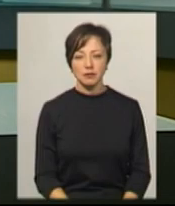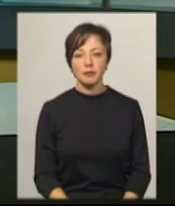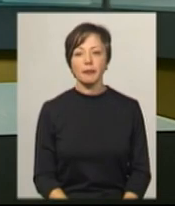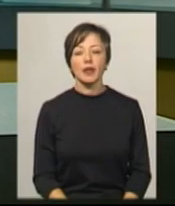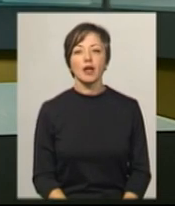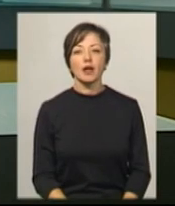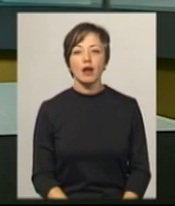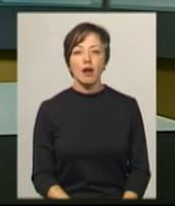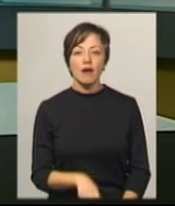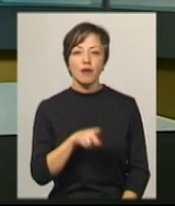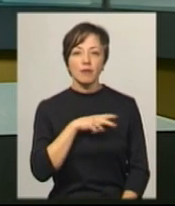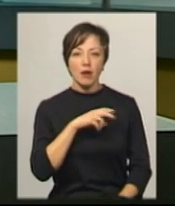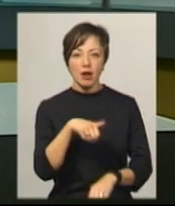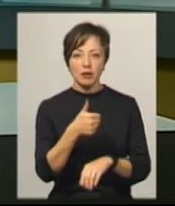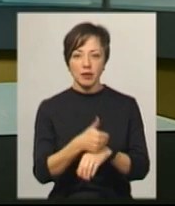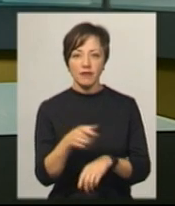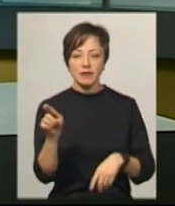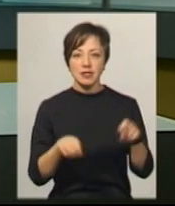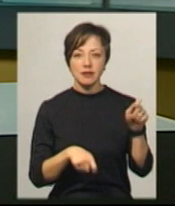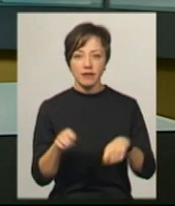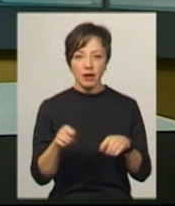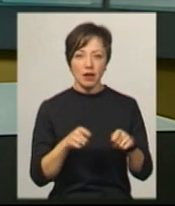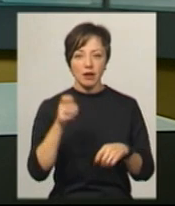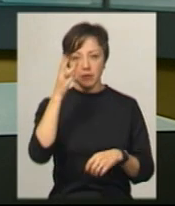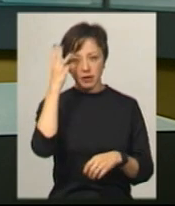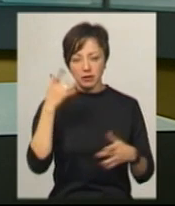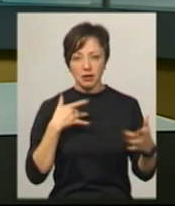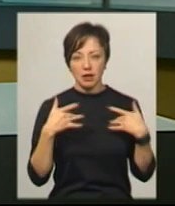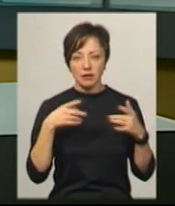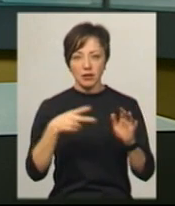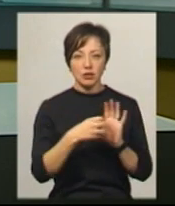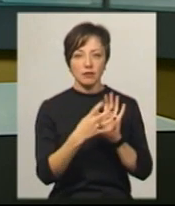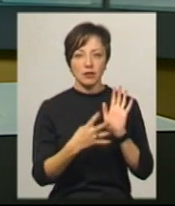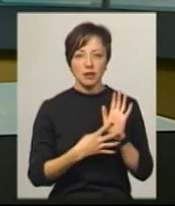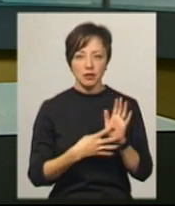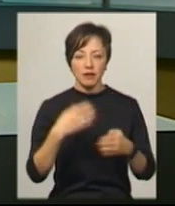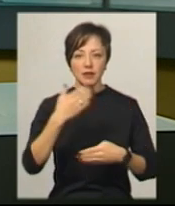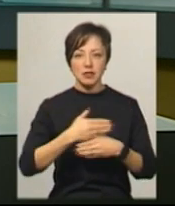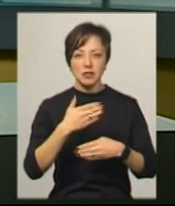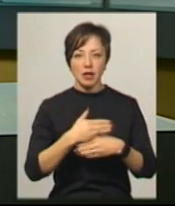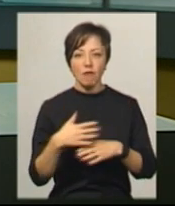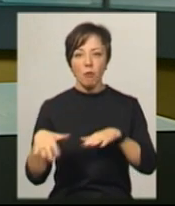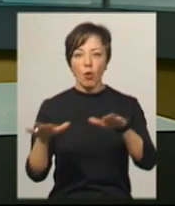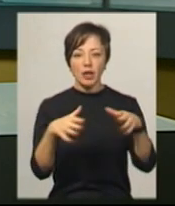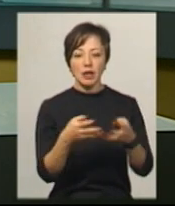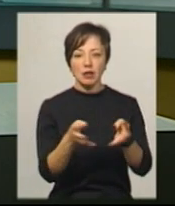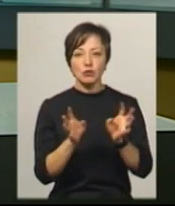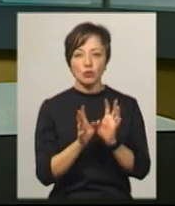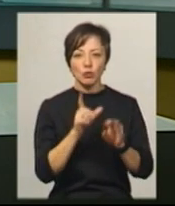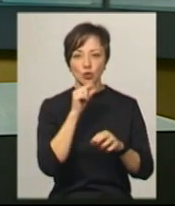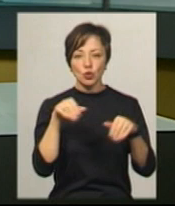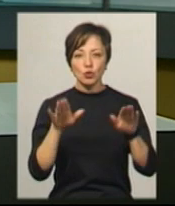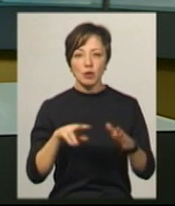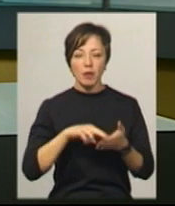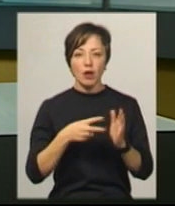Володаря гран-при фестивалю «Старіцький Сі-Ат-Фес-2019» виставу «Політ над гніздом Зузулі» планують показати